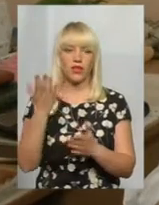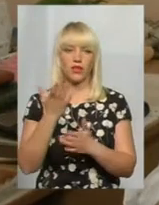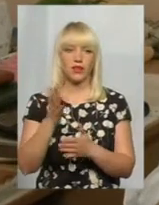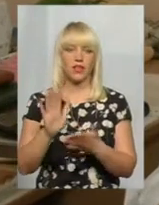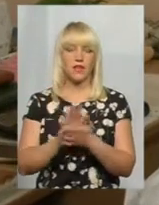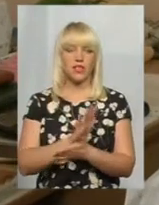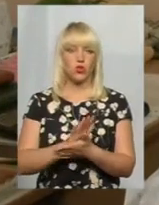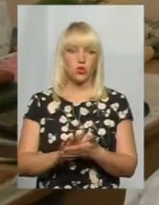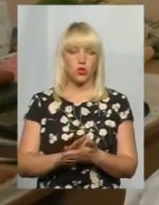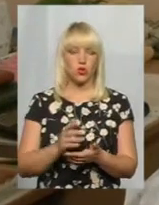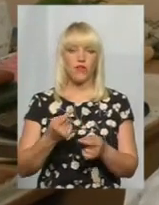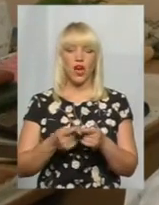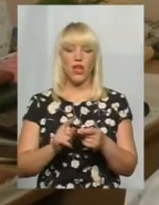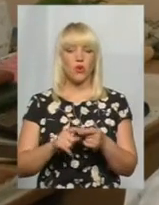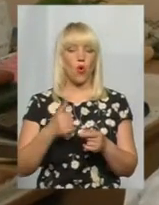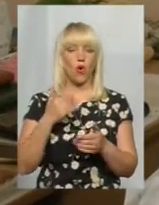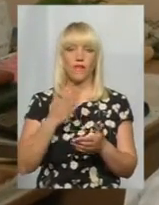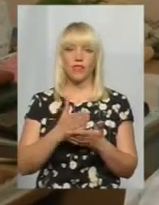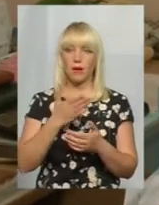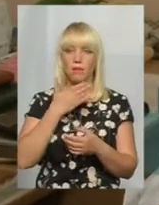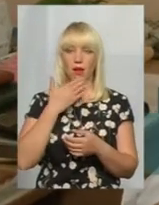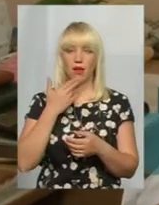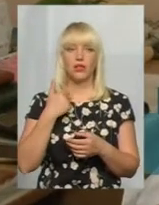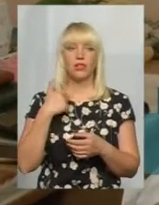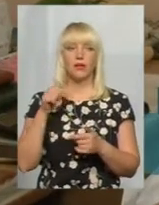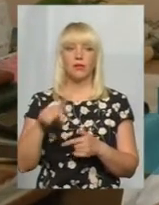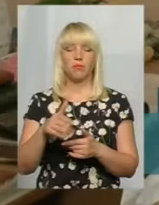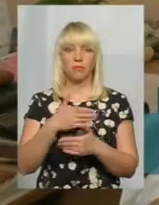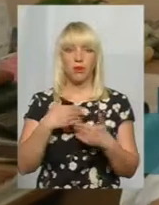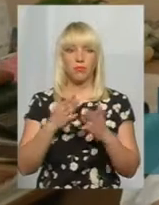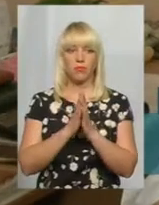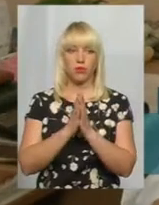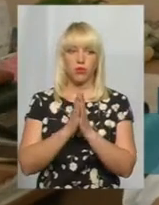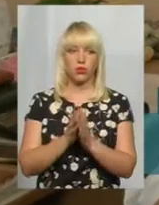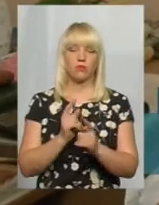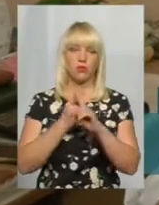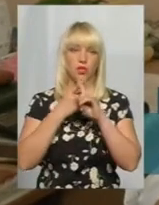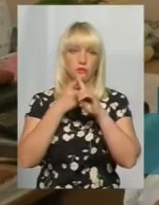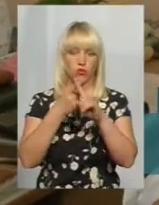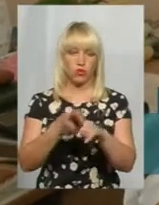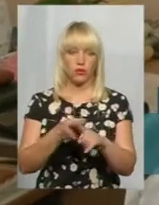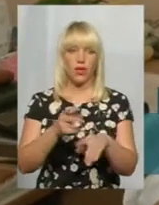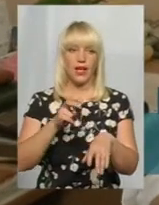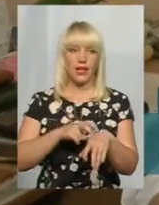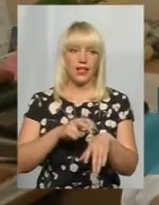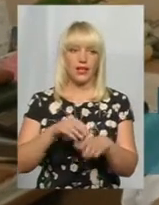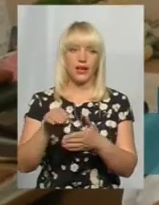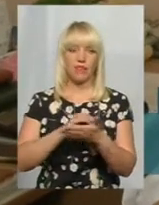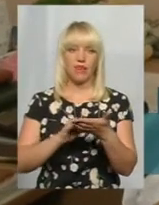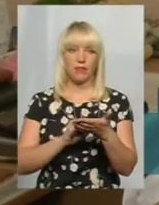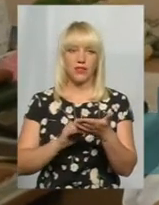а його в наявності нема, то тут ми вже просимо йти на поступки, лікар виписує